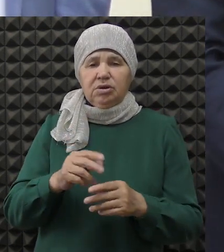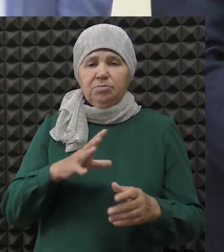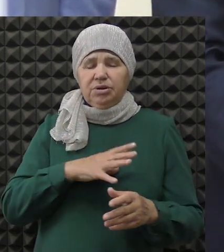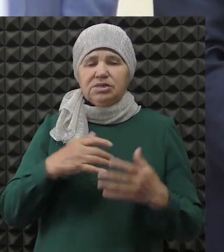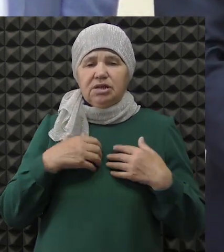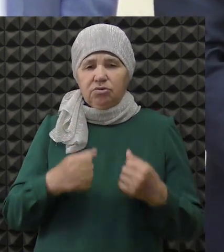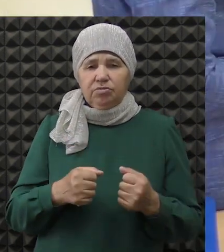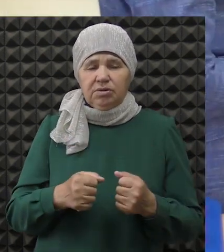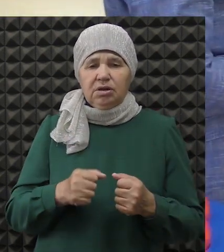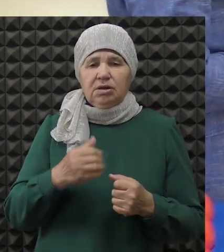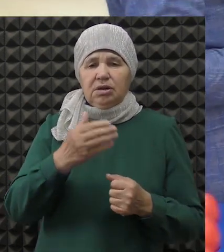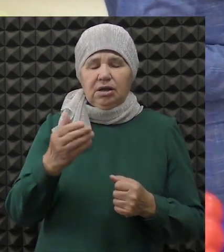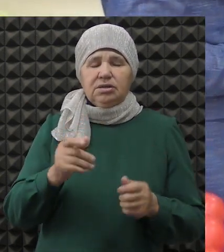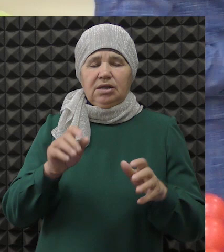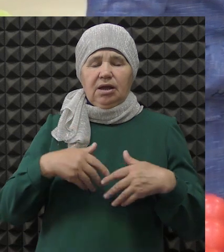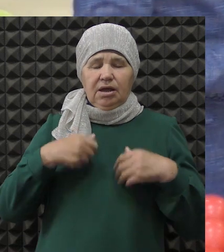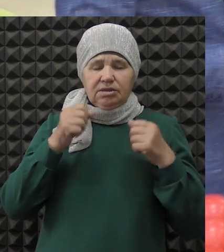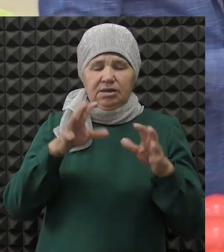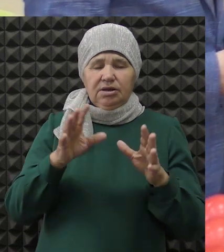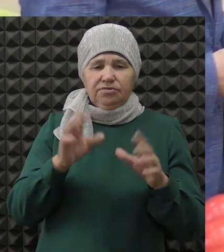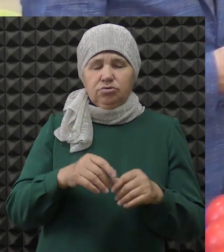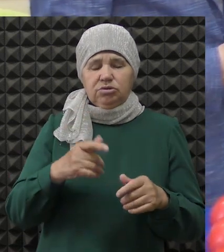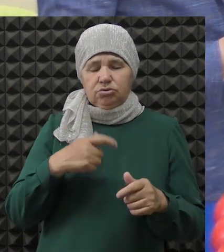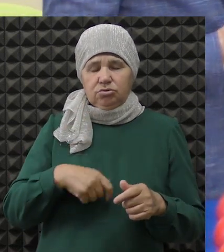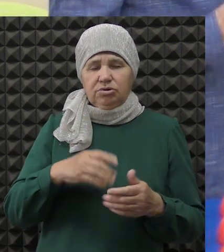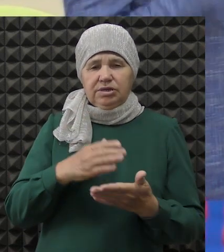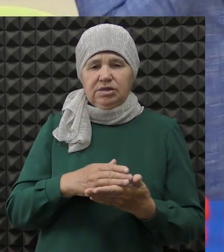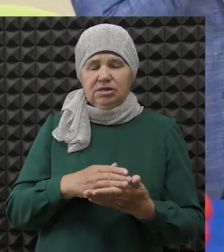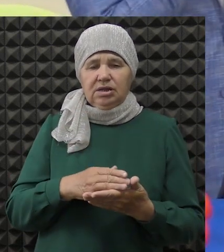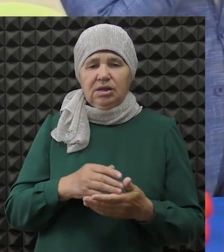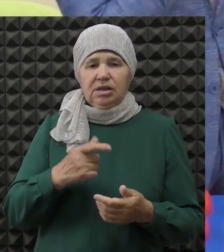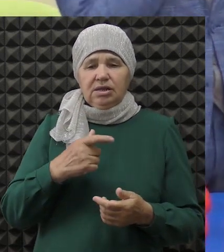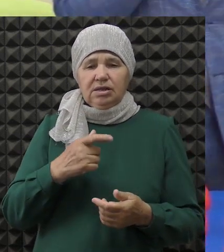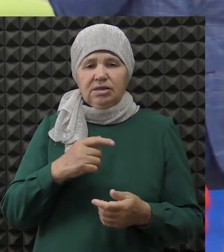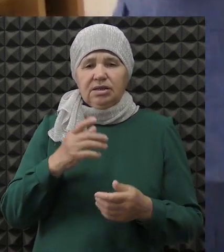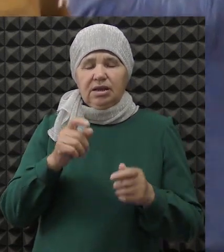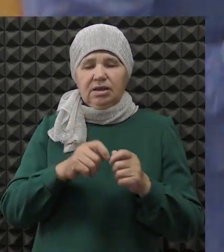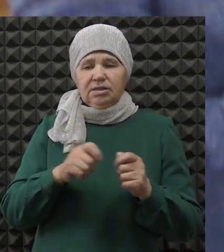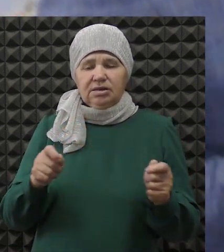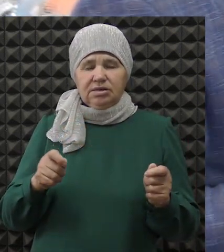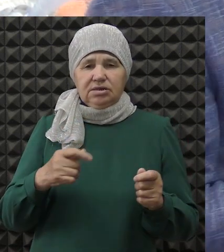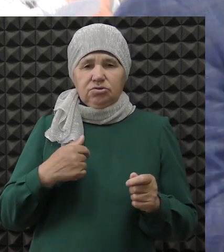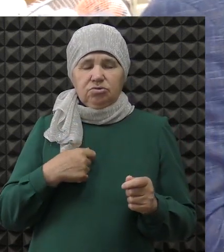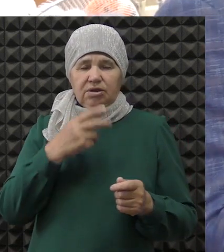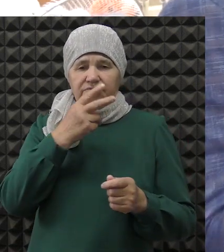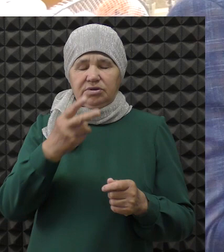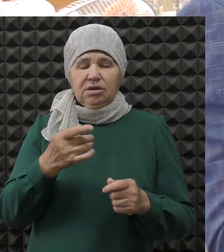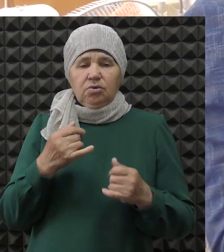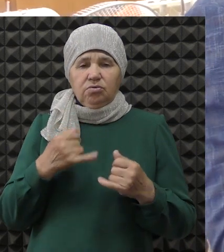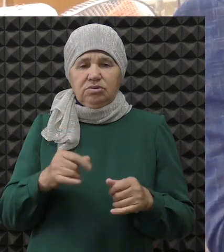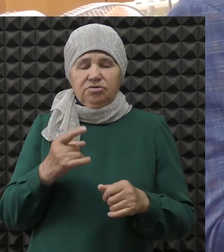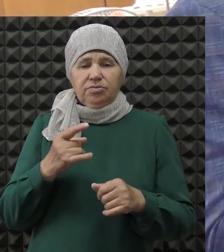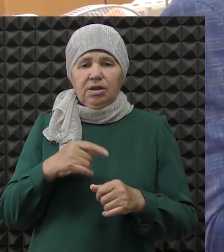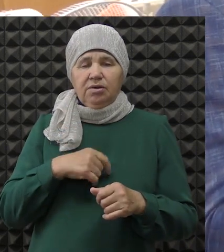они были здоровыми, чтобы они отдали все, что у себя есть. Это для меня было открыто, вот это, то, что я видел.